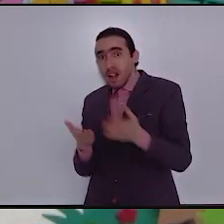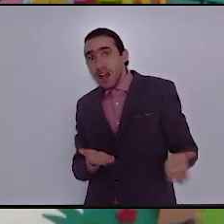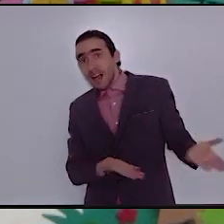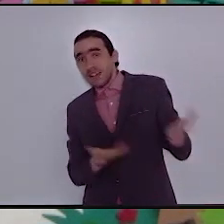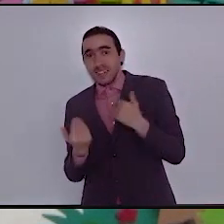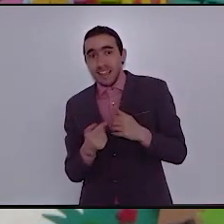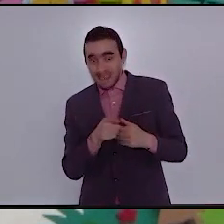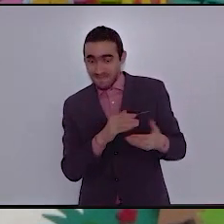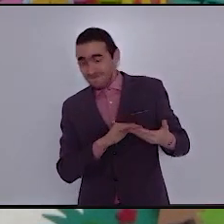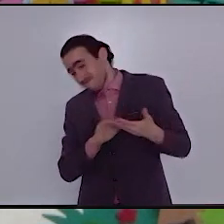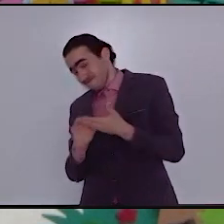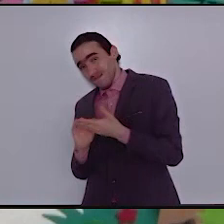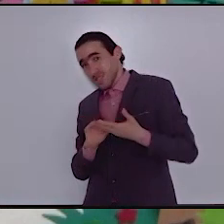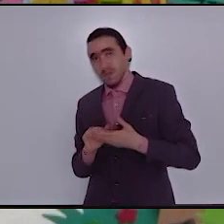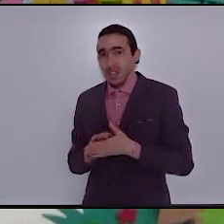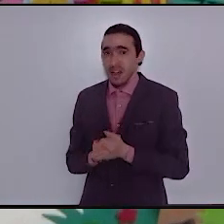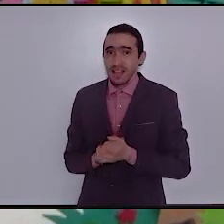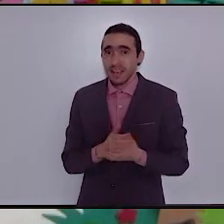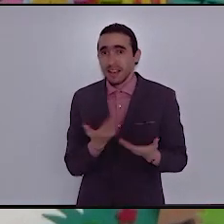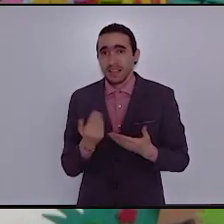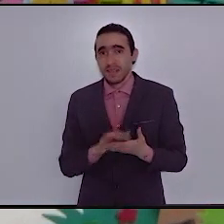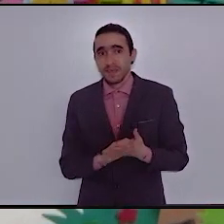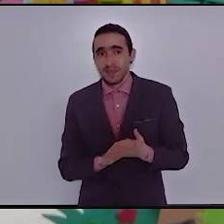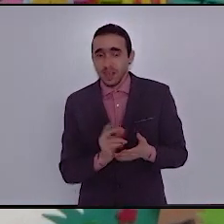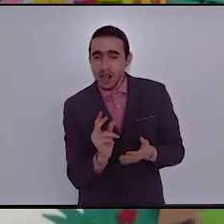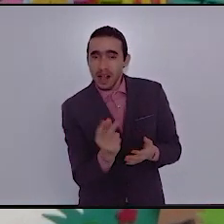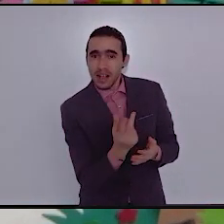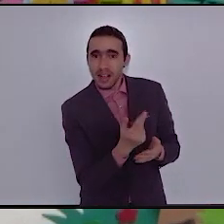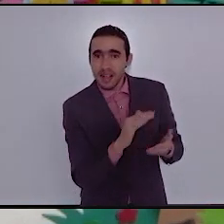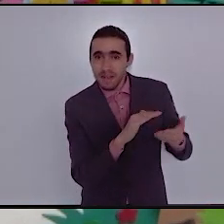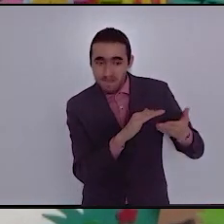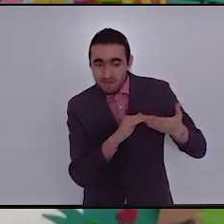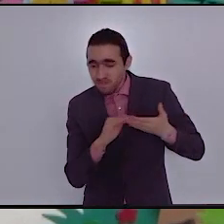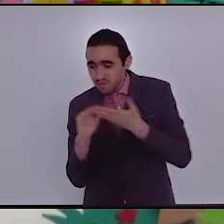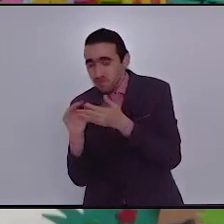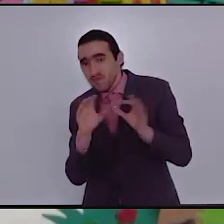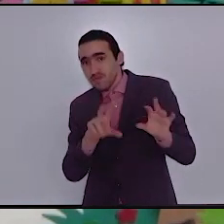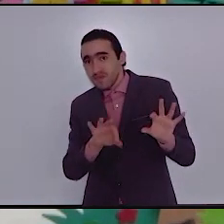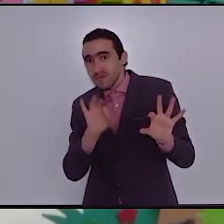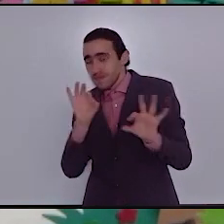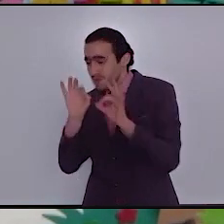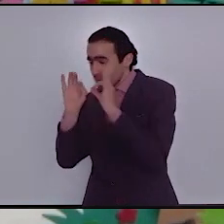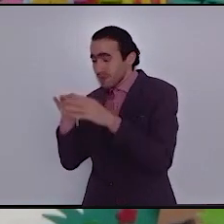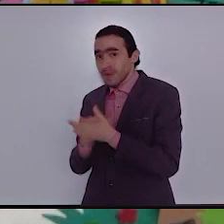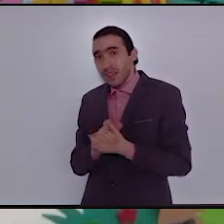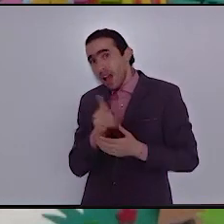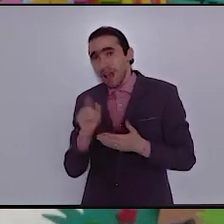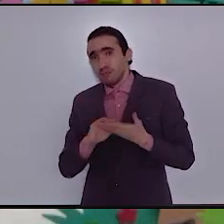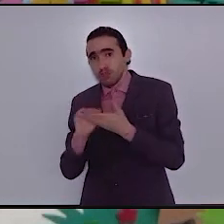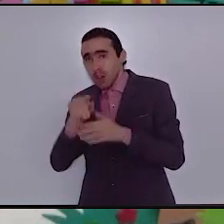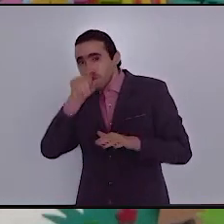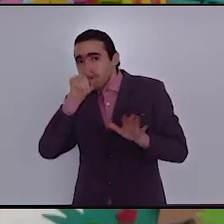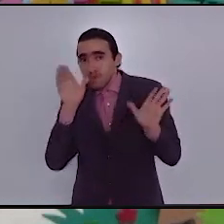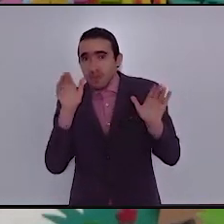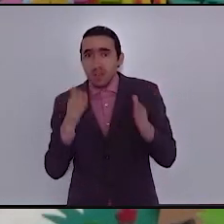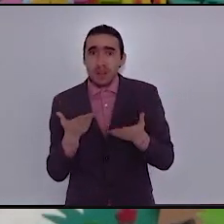له حجارة ليملأ بها الجرة ما أرواعكم؟ كم أنتم متعاونون تتعاونون مع الغراب شكرا